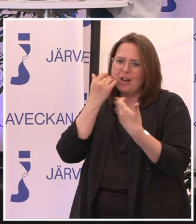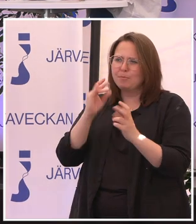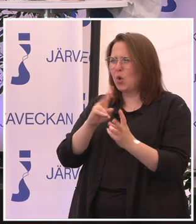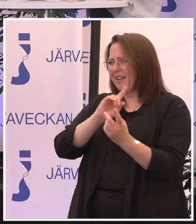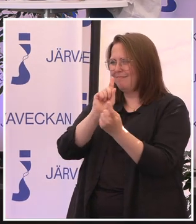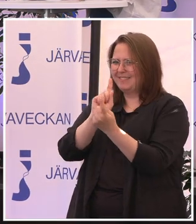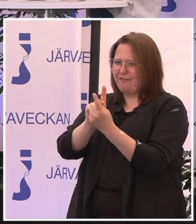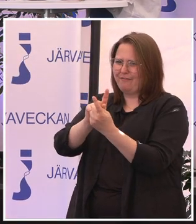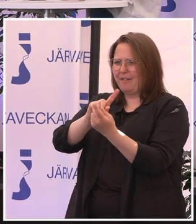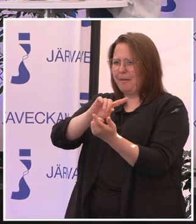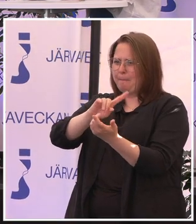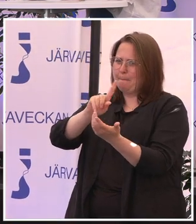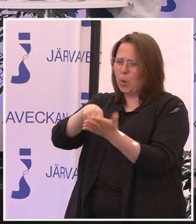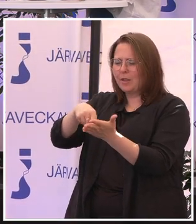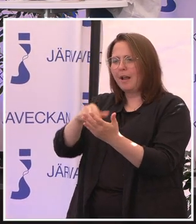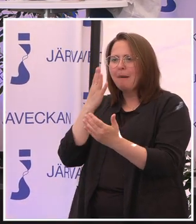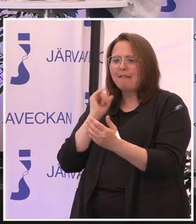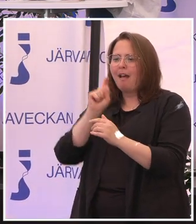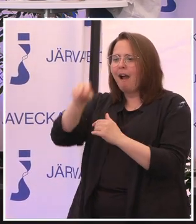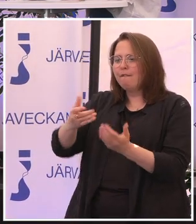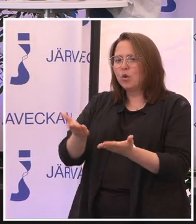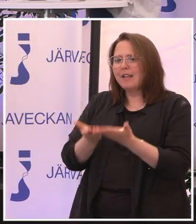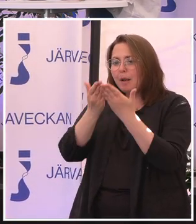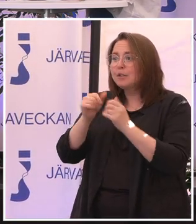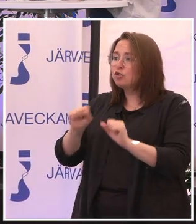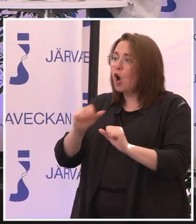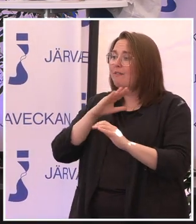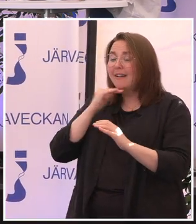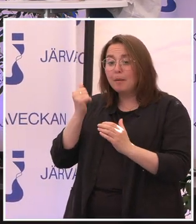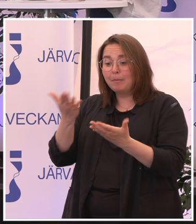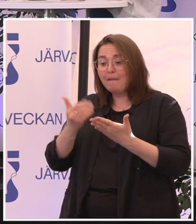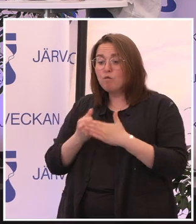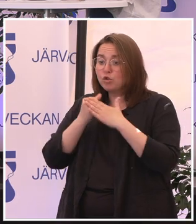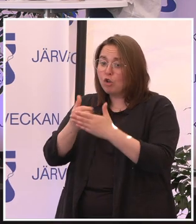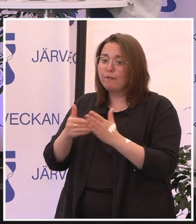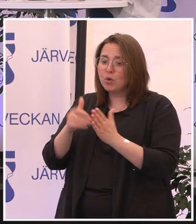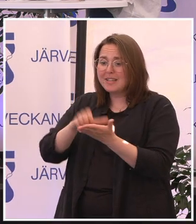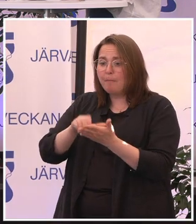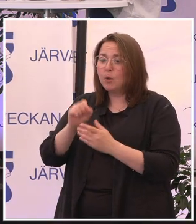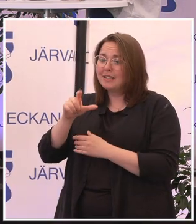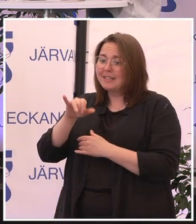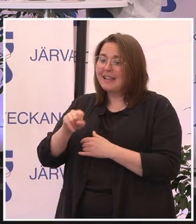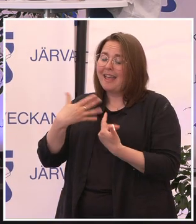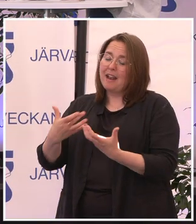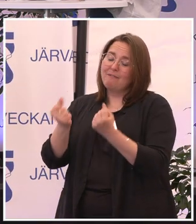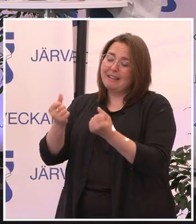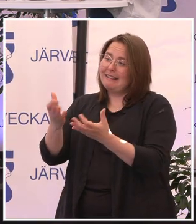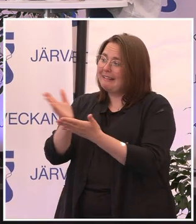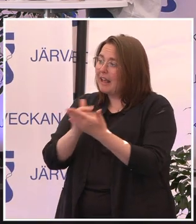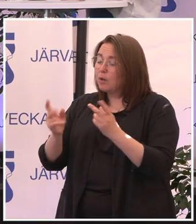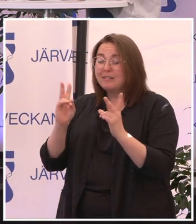ska det ju vara rimligt när man får stöd från samhället för sin vardag, liksom också att digitalisering är en självklar del. Det gäller ju även